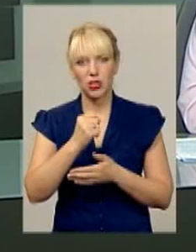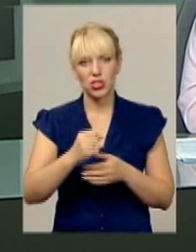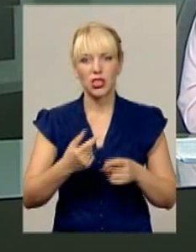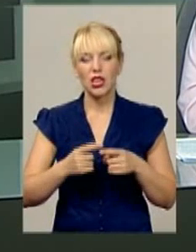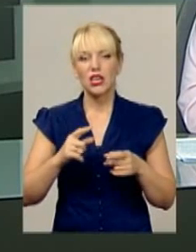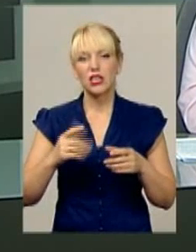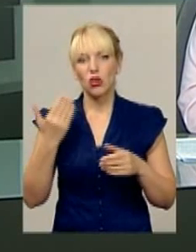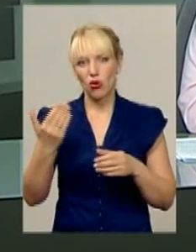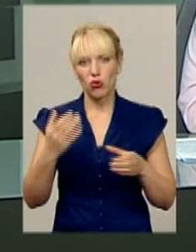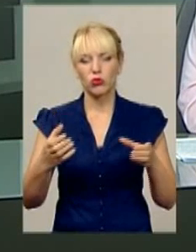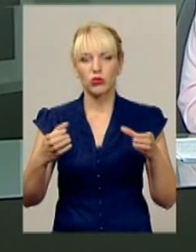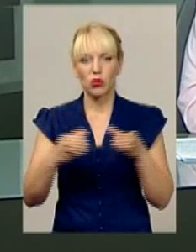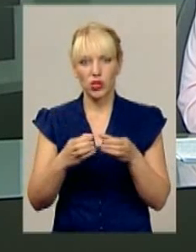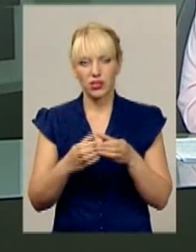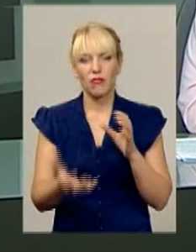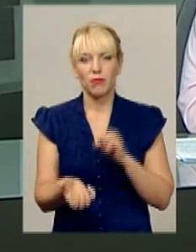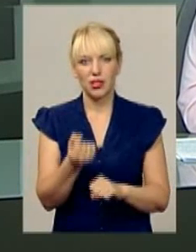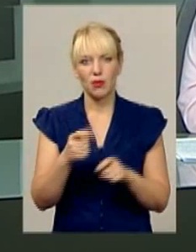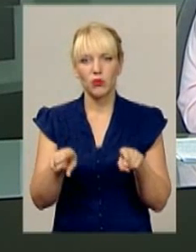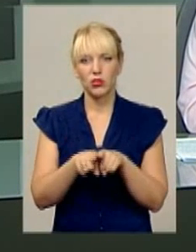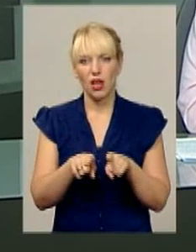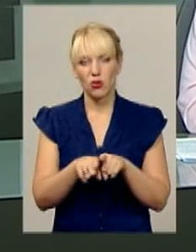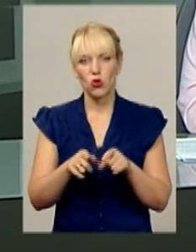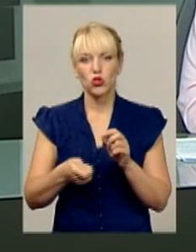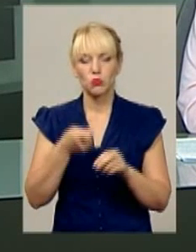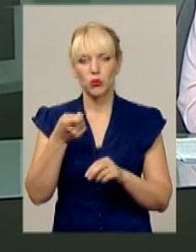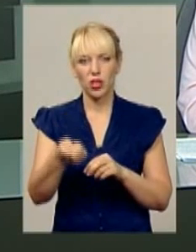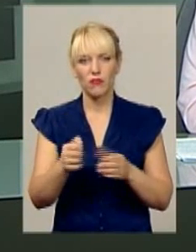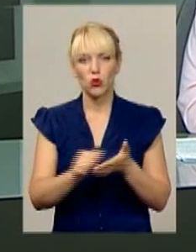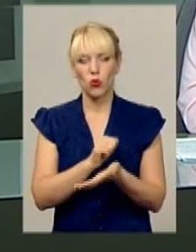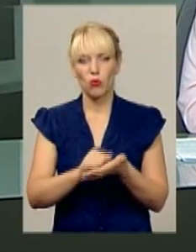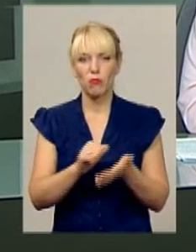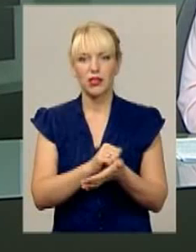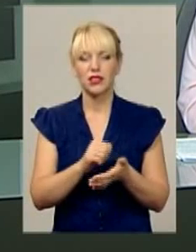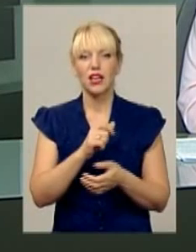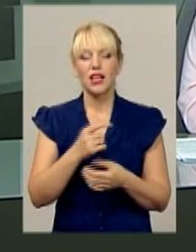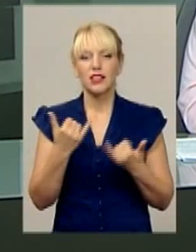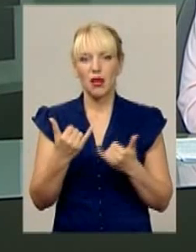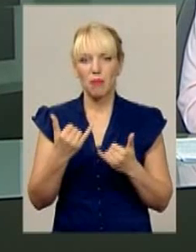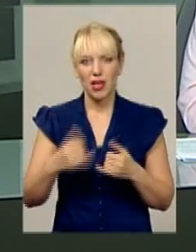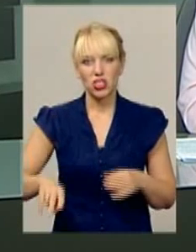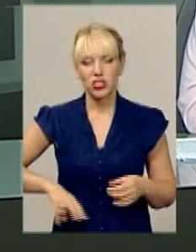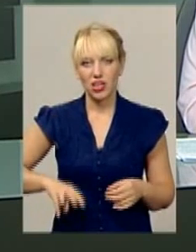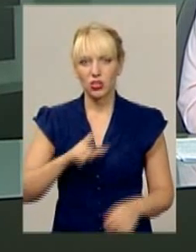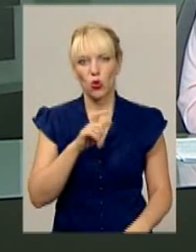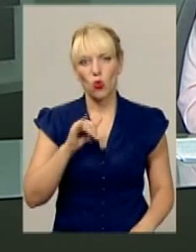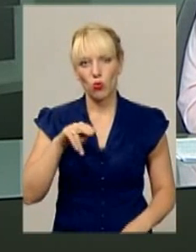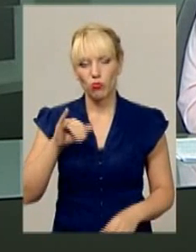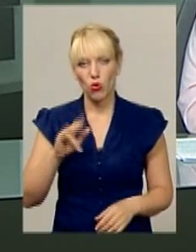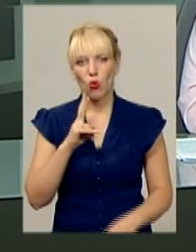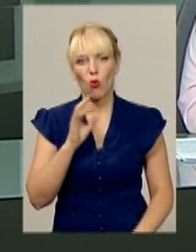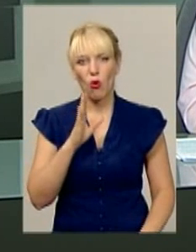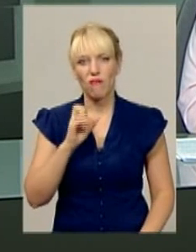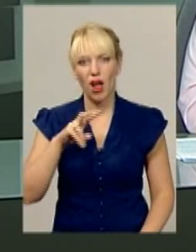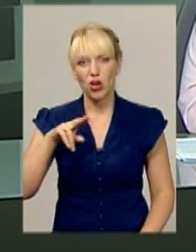закладу підтримає його кандидатуру. І ще документи на конкурс подав теперішній ректор Хуупу Олег Омельчук. Не виключено, що